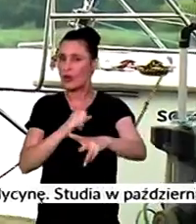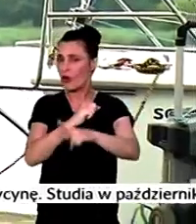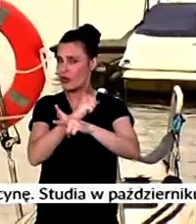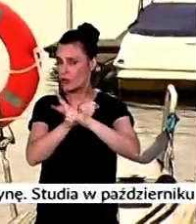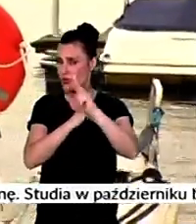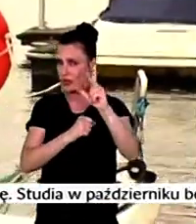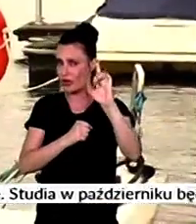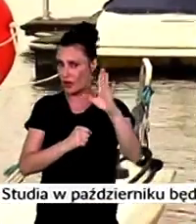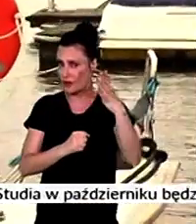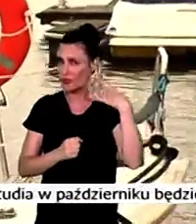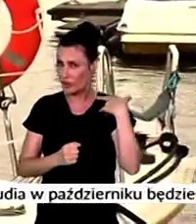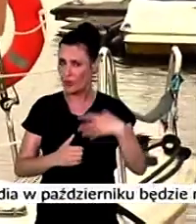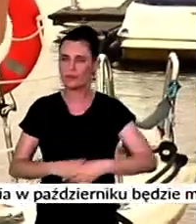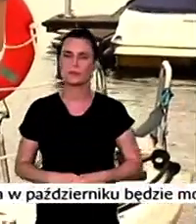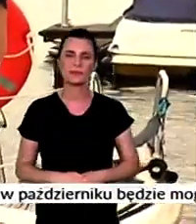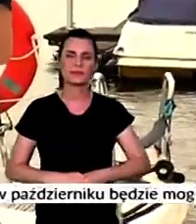kilogramów.